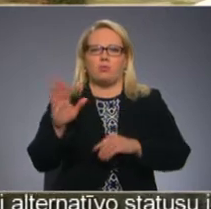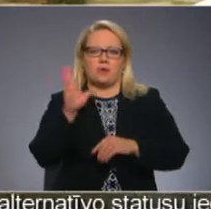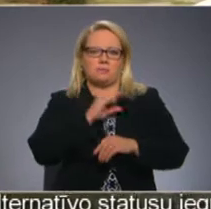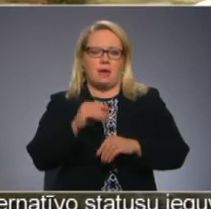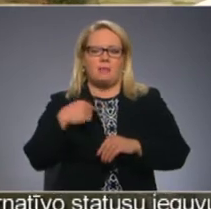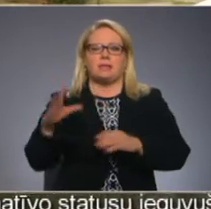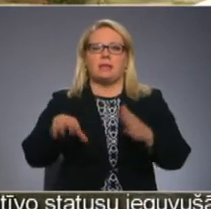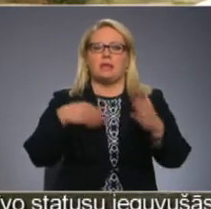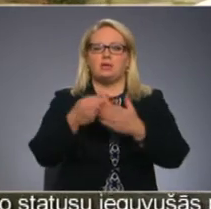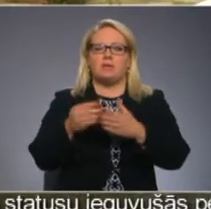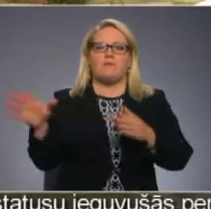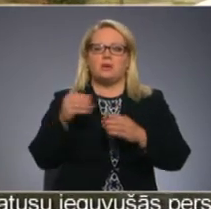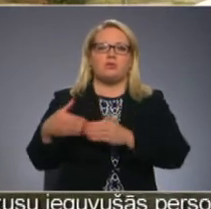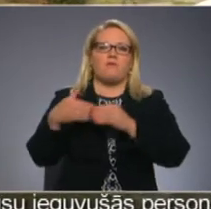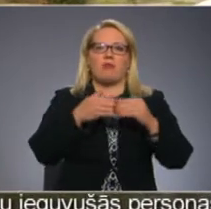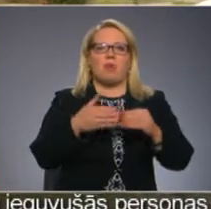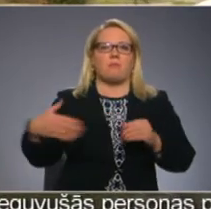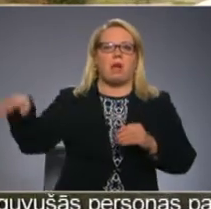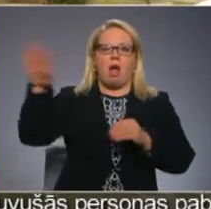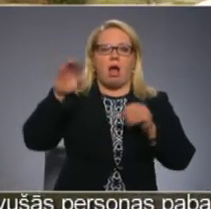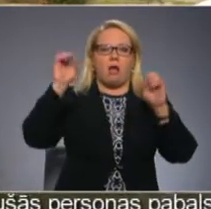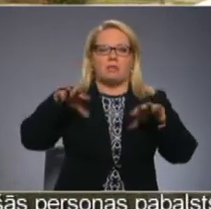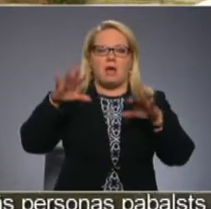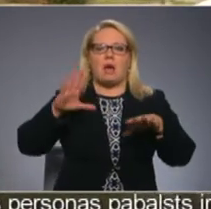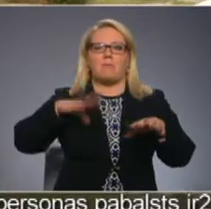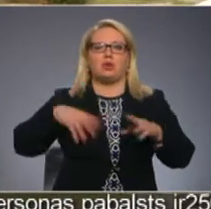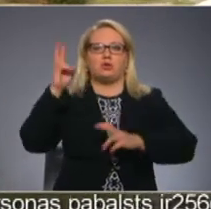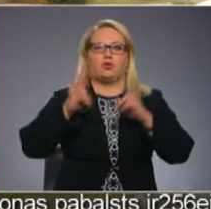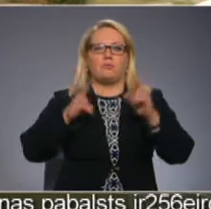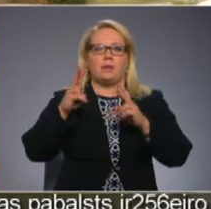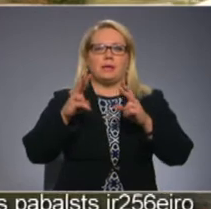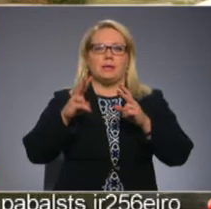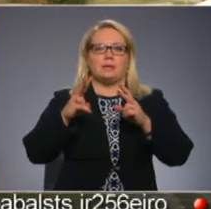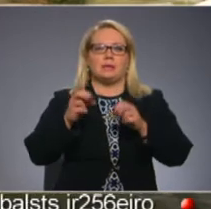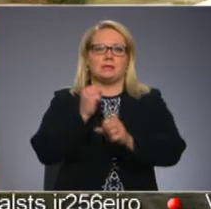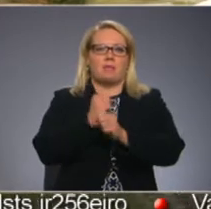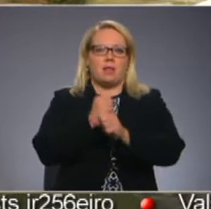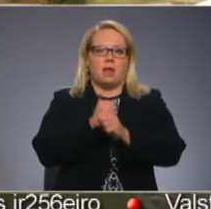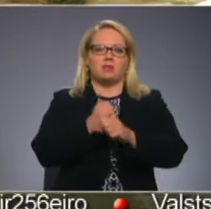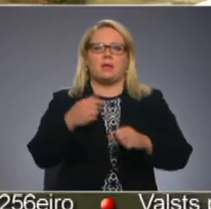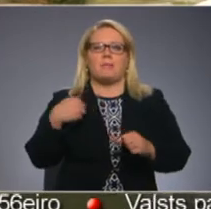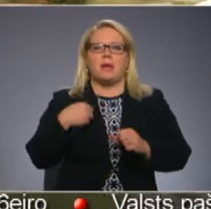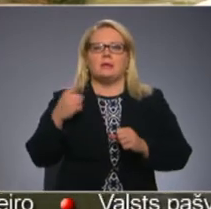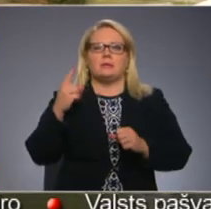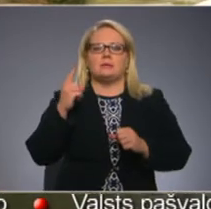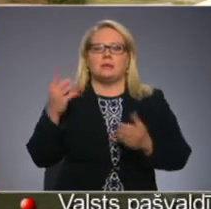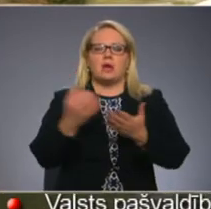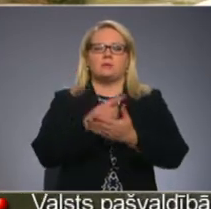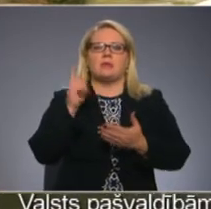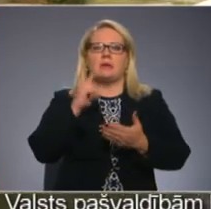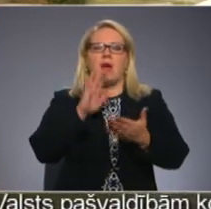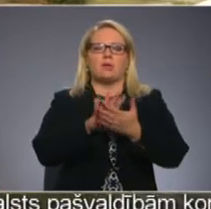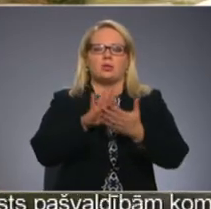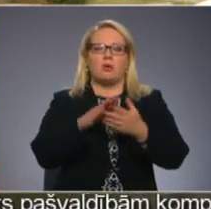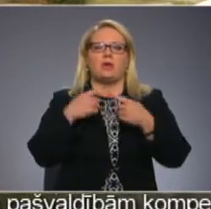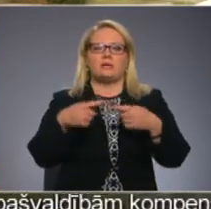visu vienkārši vedām kalnā, tad pēc Rūpnīcas palaišanas mēs iegūsim jau ne tikai atkritumus, bet izaivielis.